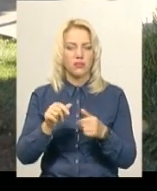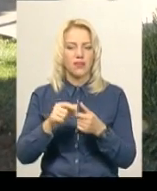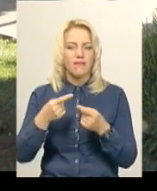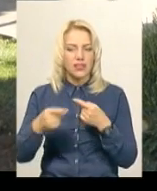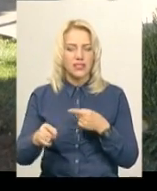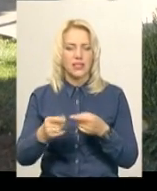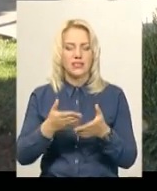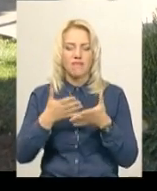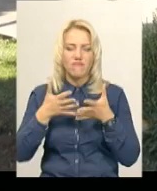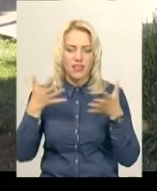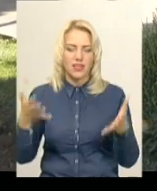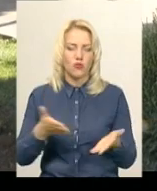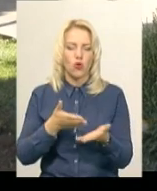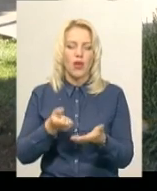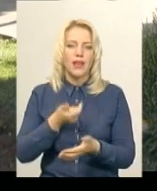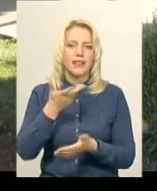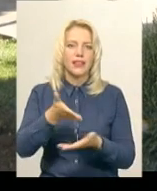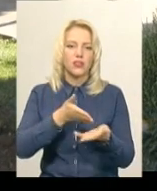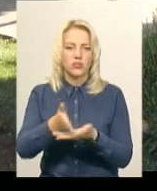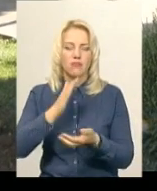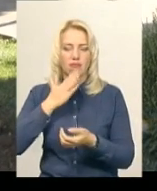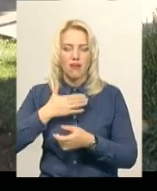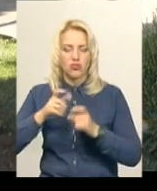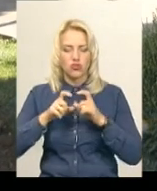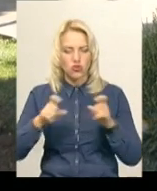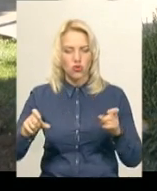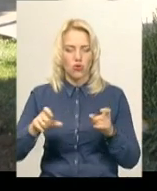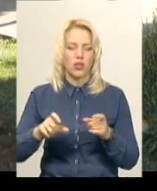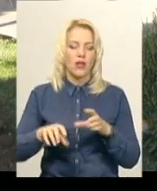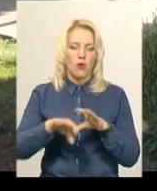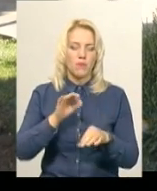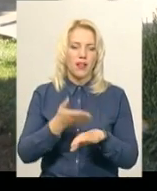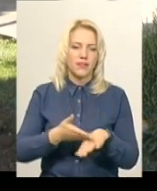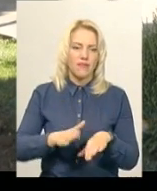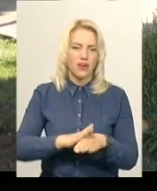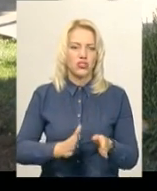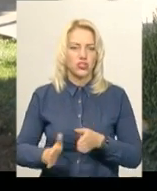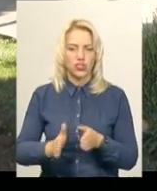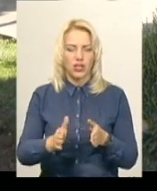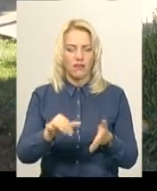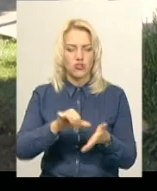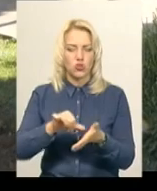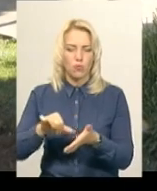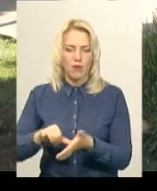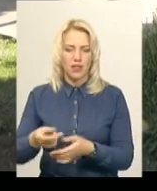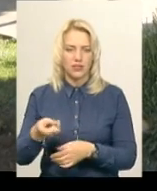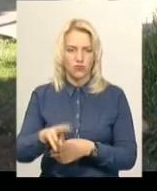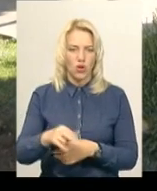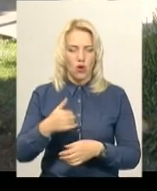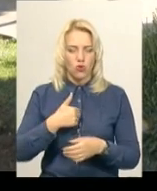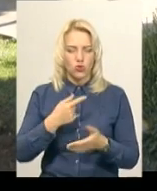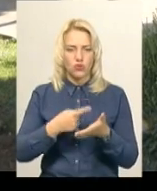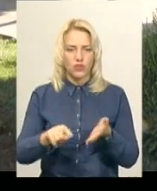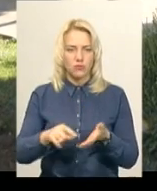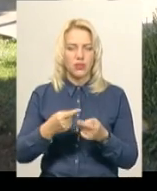кількістю версій, і наша школа обрала найважчий шлях, ми виступали у всіх практично версій. Хочу відзначити двох наших дівчаток – Єлизавета Осідлевич, яка